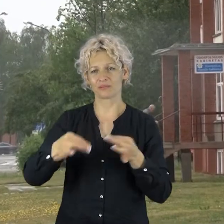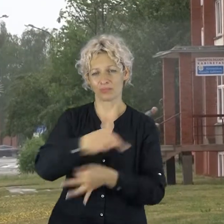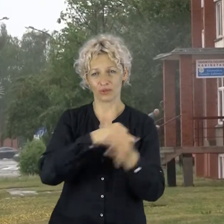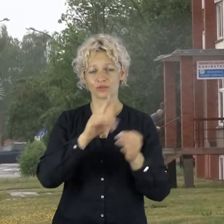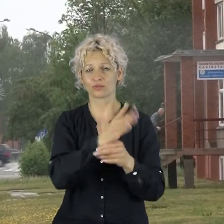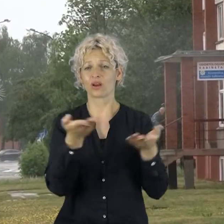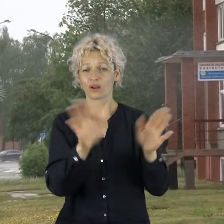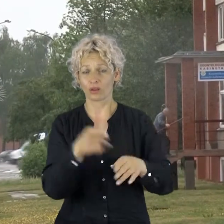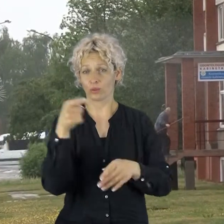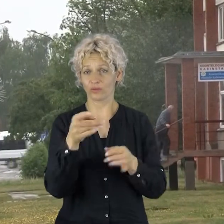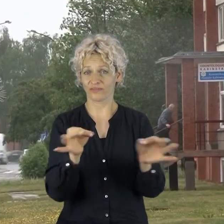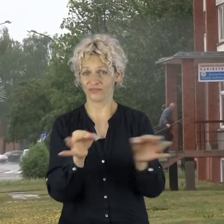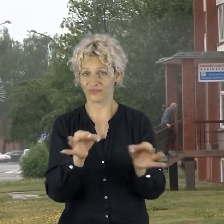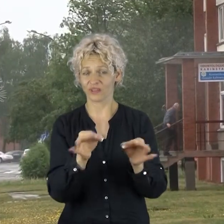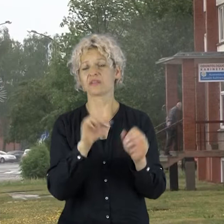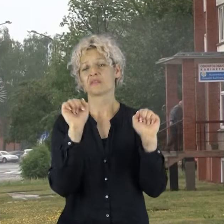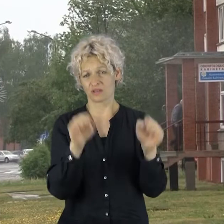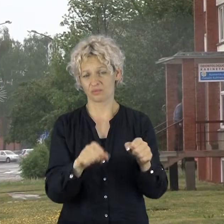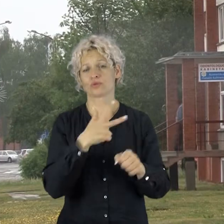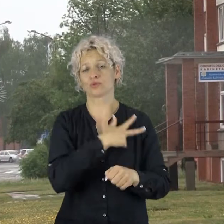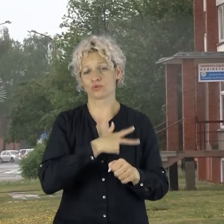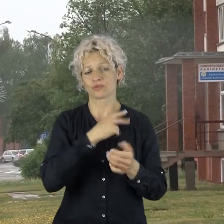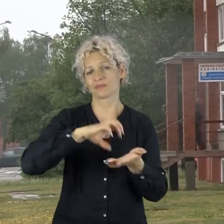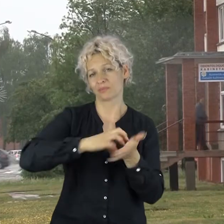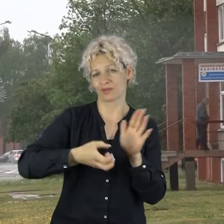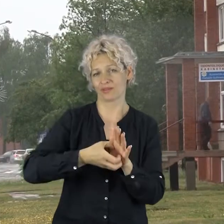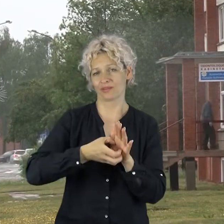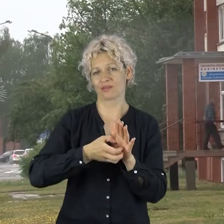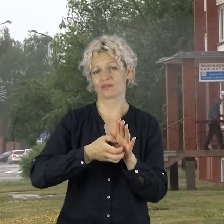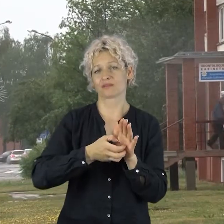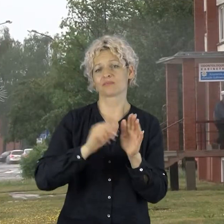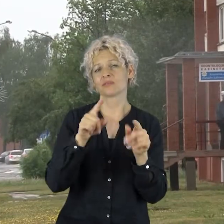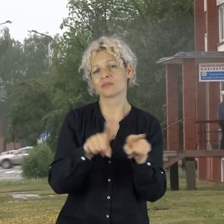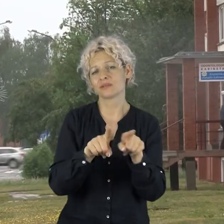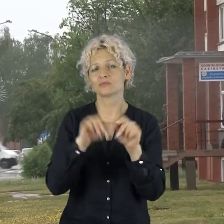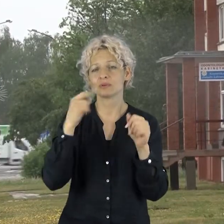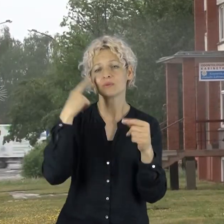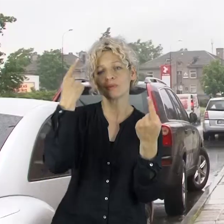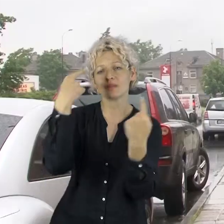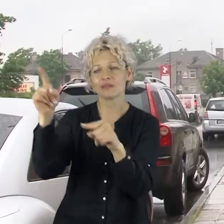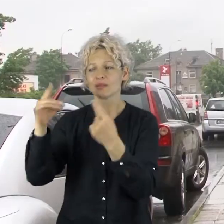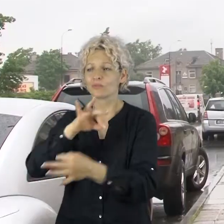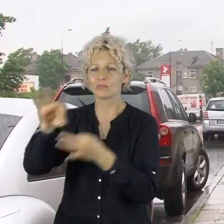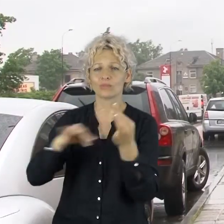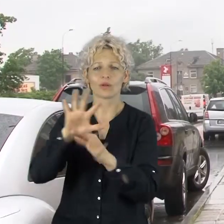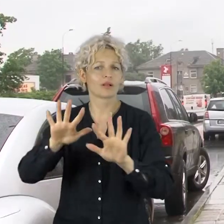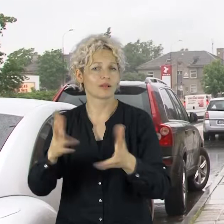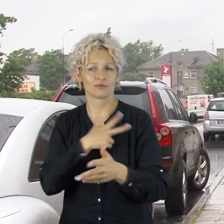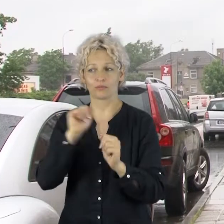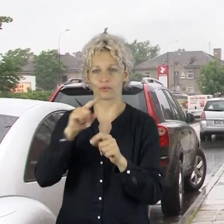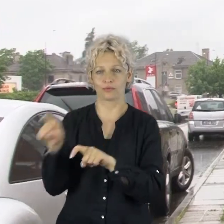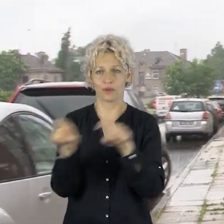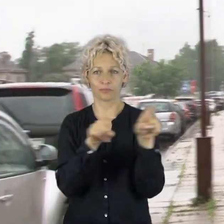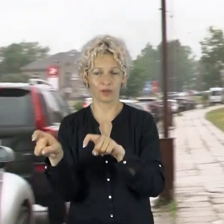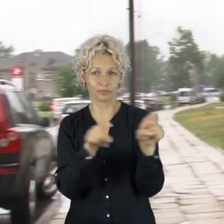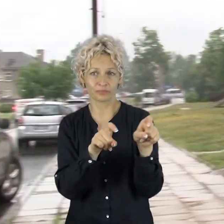plotas galėtų tarnauti kit grupinio gyvenimo namai. Socialinis būstas arba čia galėtų būti tiesiogiai gyvendintas, bet koks kitas